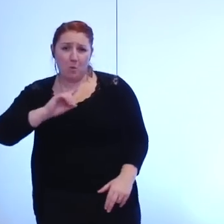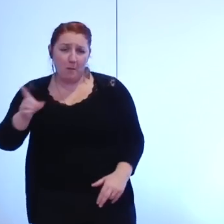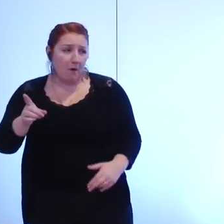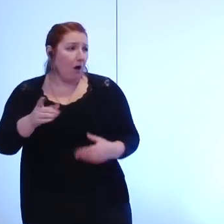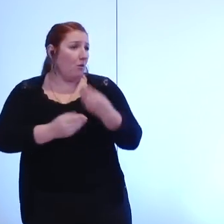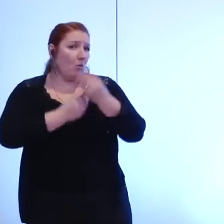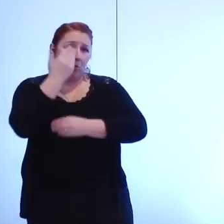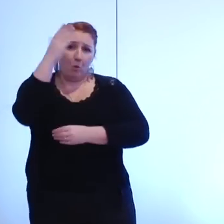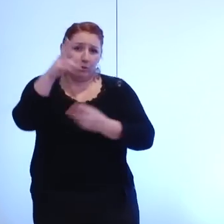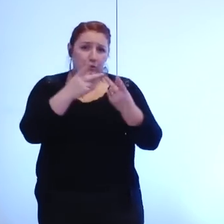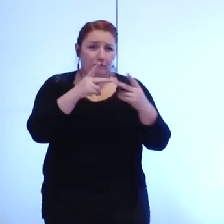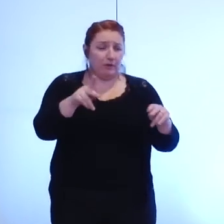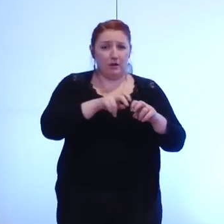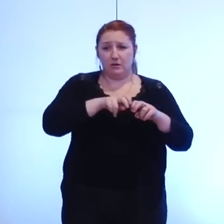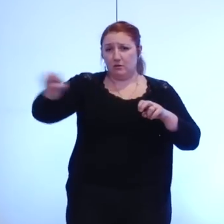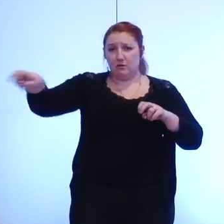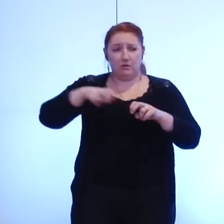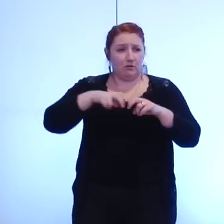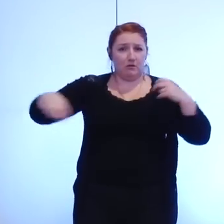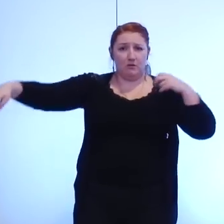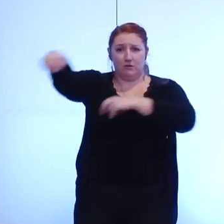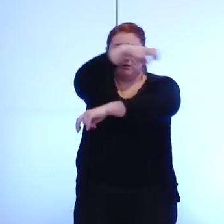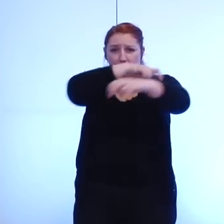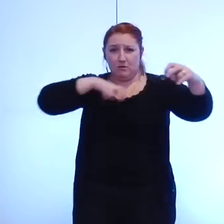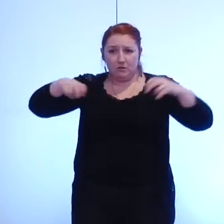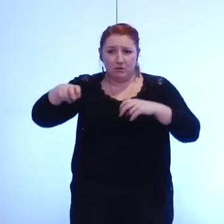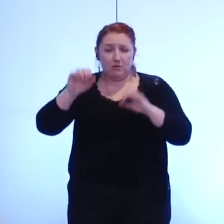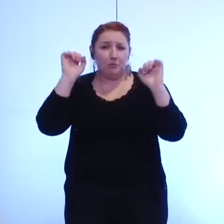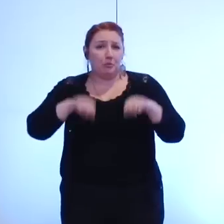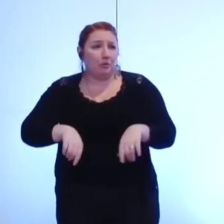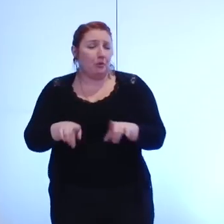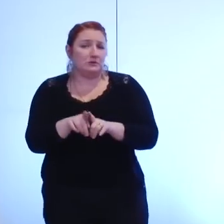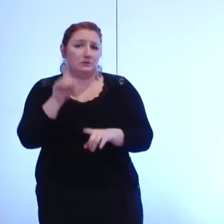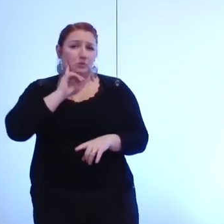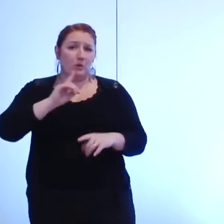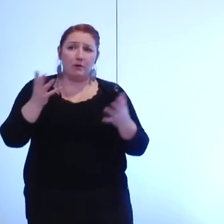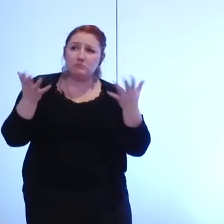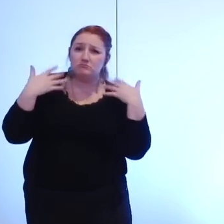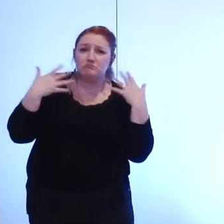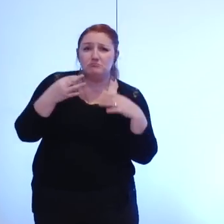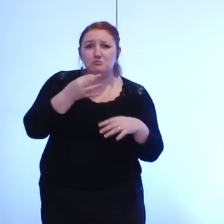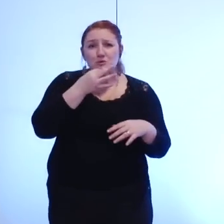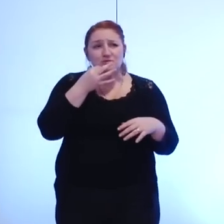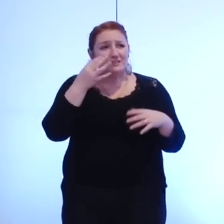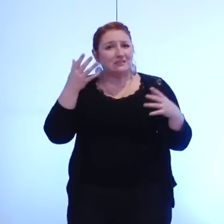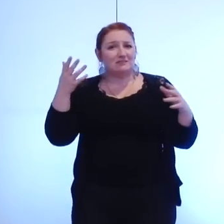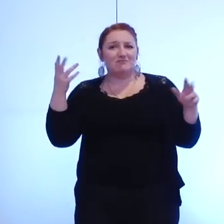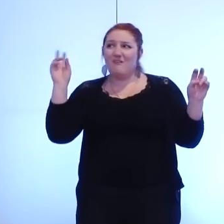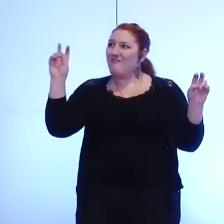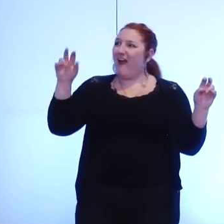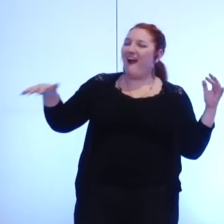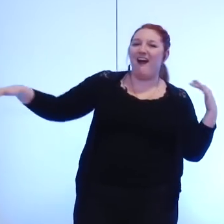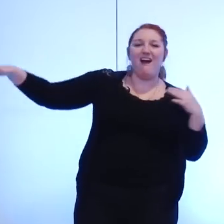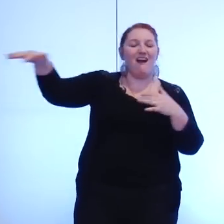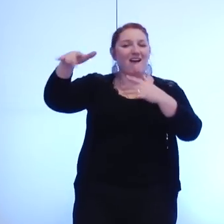ailleurs aller tout simplement profiter des espaces naturels à d'autres endroits la vie de nos concitoyens et